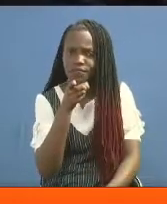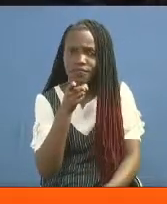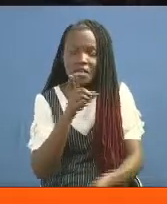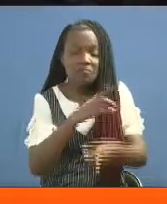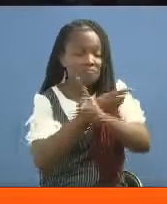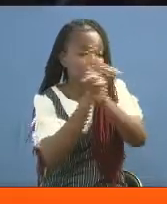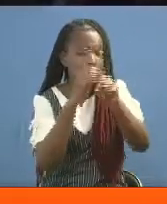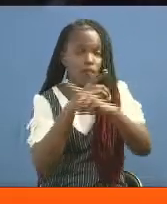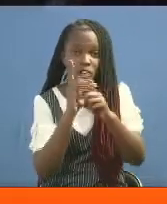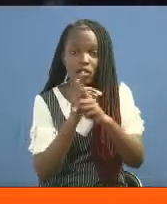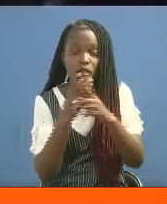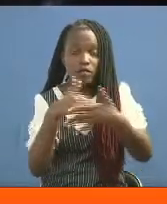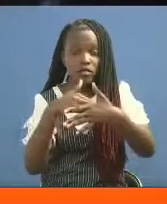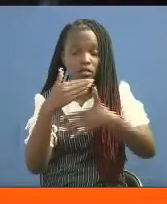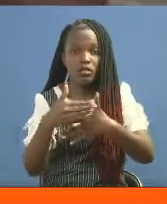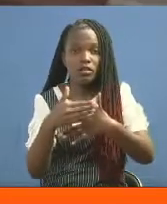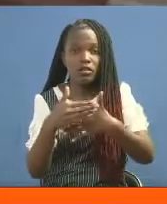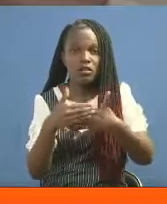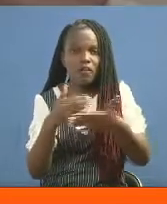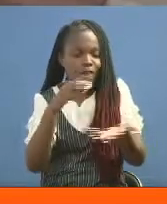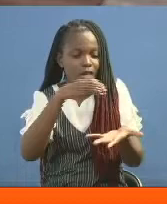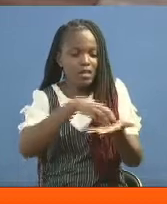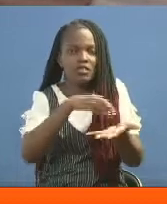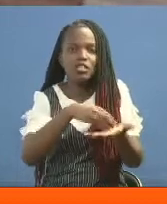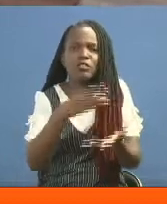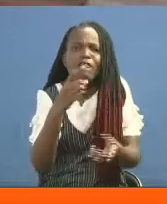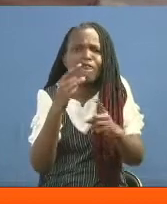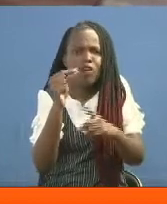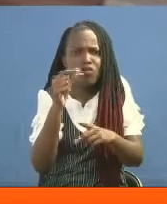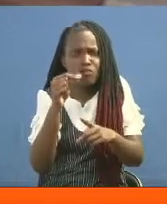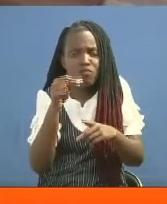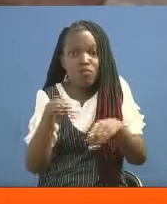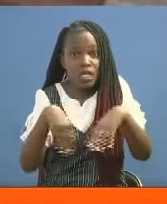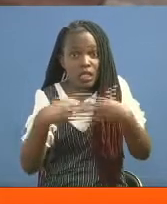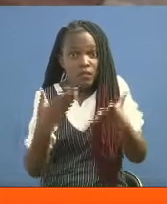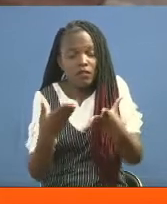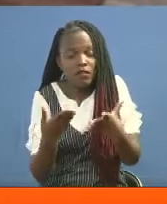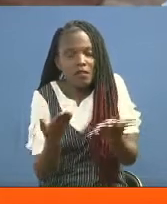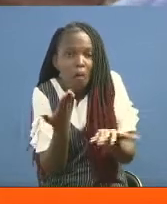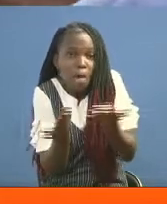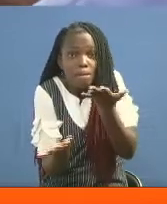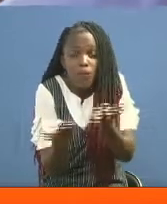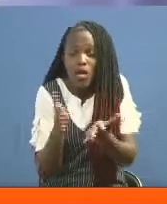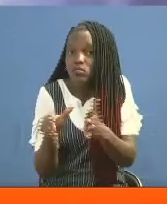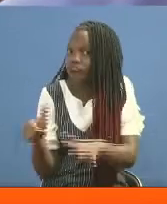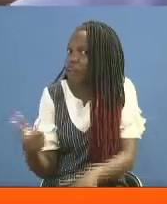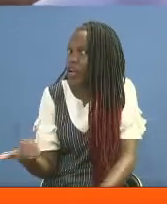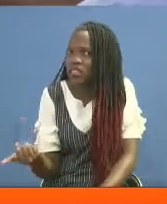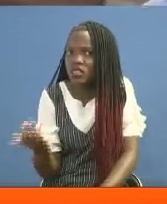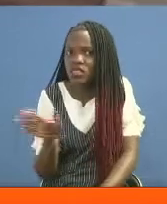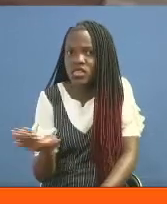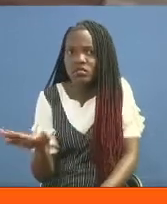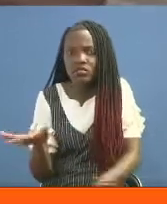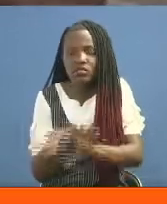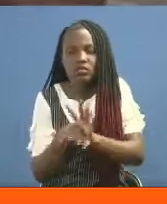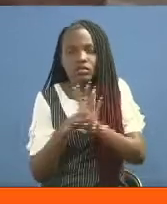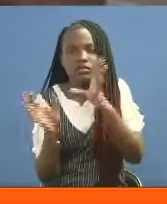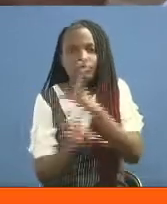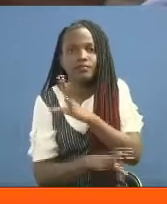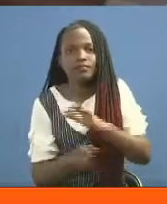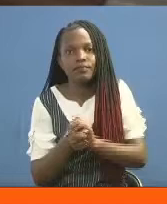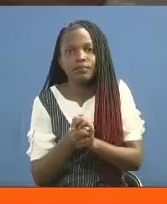hiyo ni tofauti baada ya kuandikisha visa vichache ukilinganisha na jumla ya visa vile vya uripotiwa kote nchini.